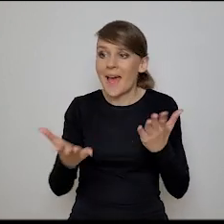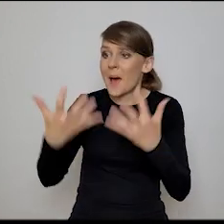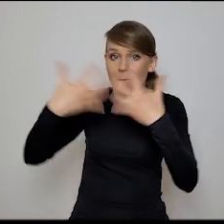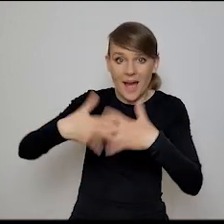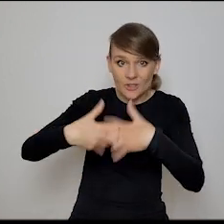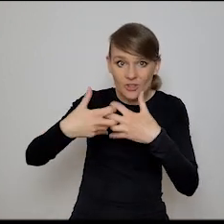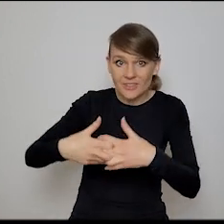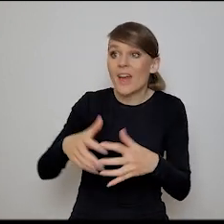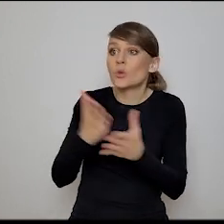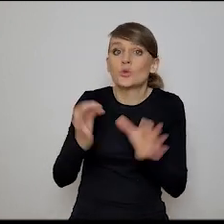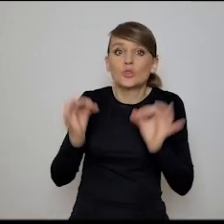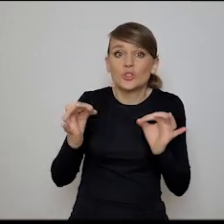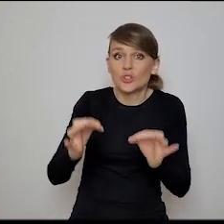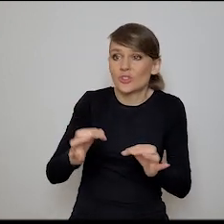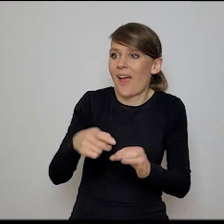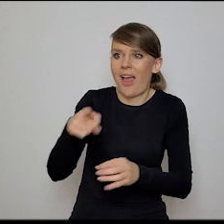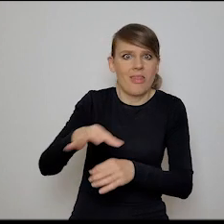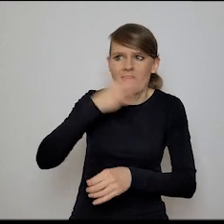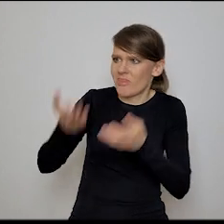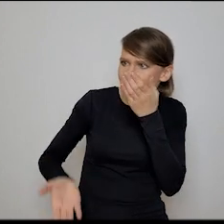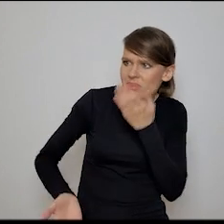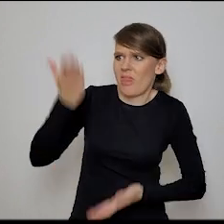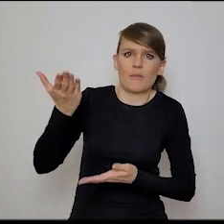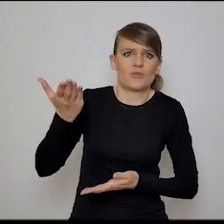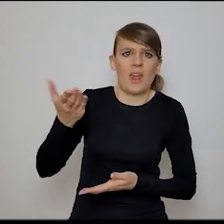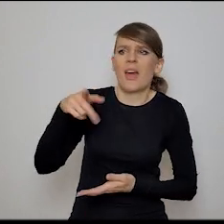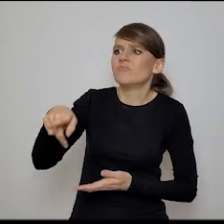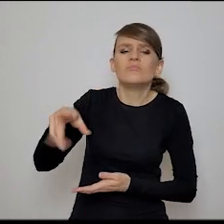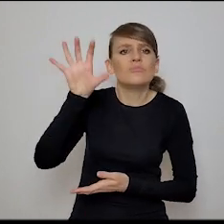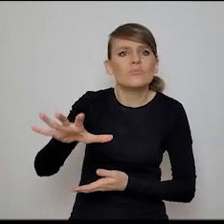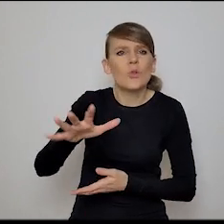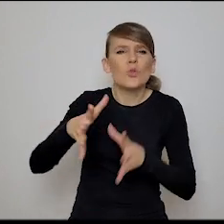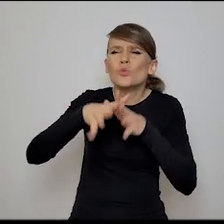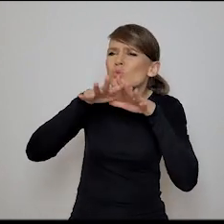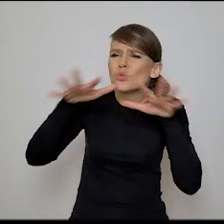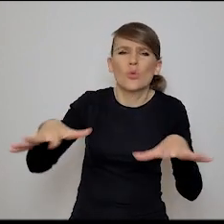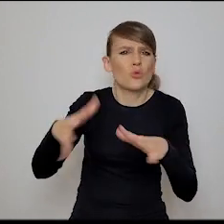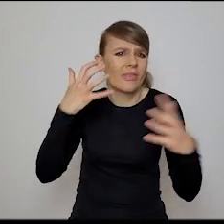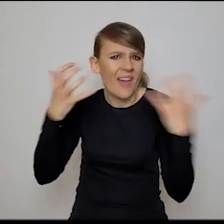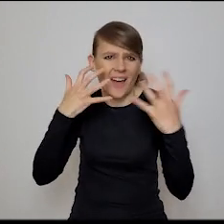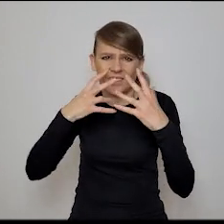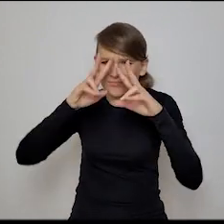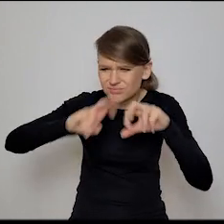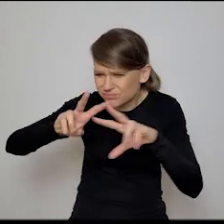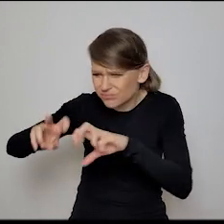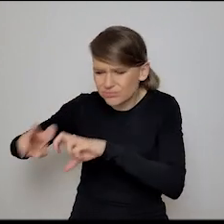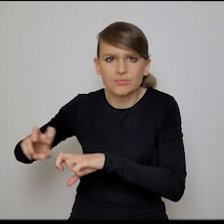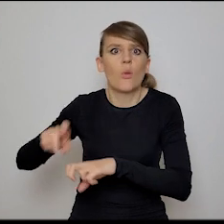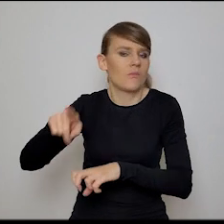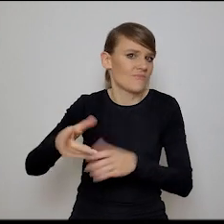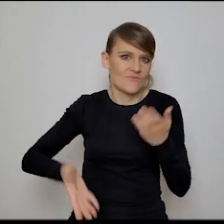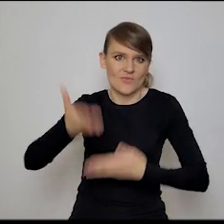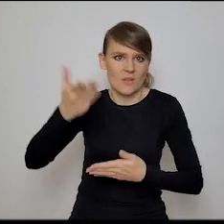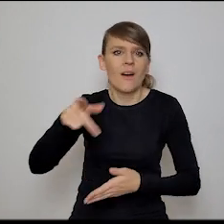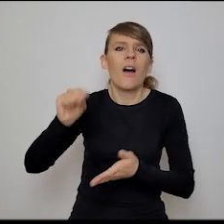od nas już dzisiaj nieskończenie lepsze, jeśli chodzi o przetwarzanie dużych ilości danych, tak? Oczywiście. I w